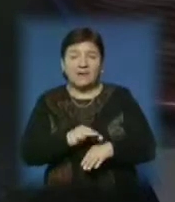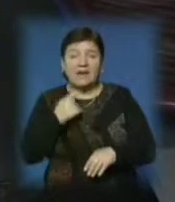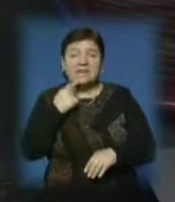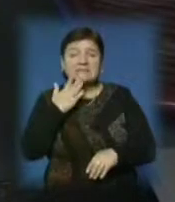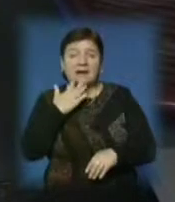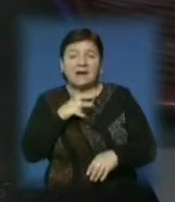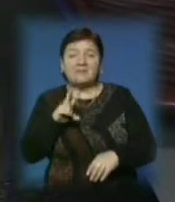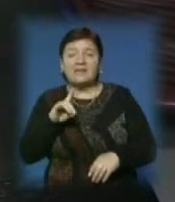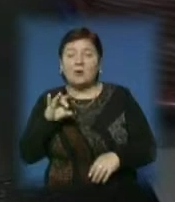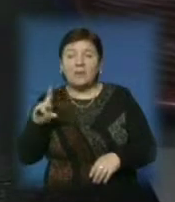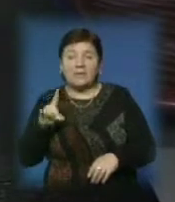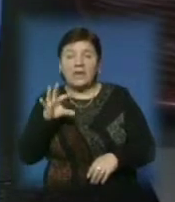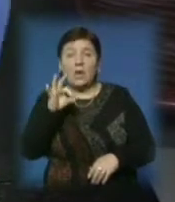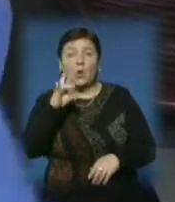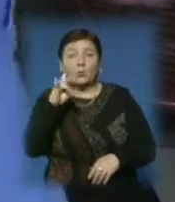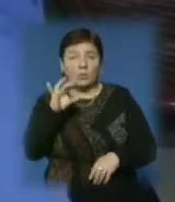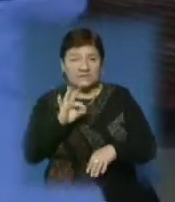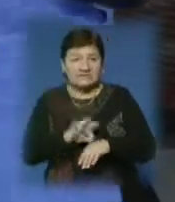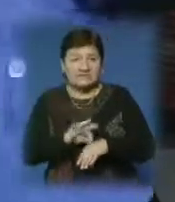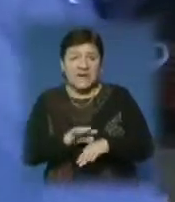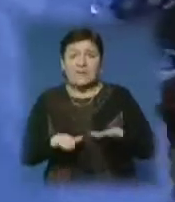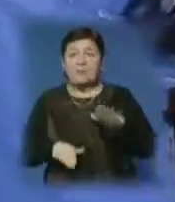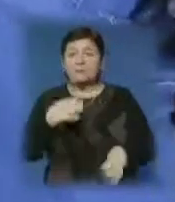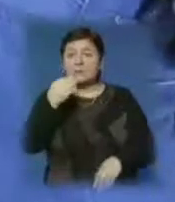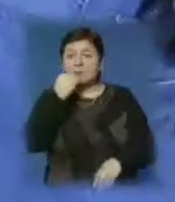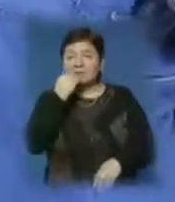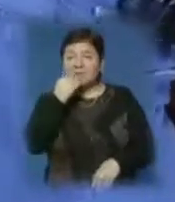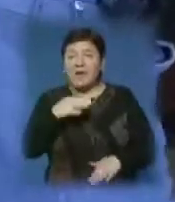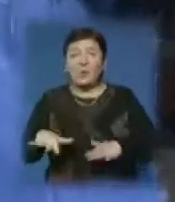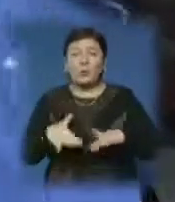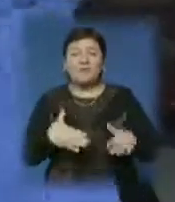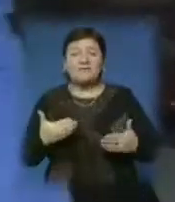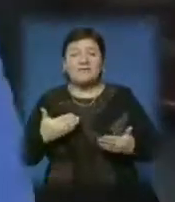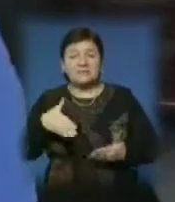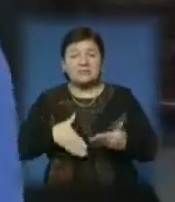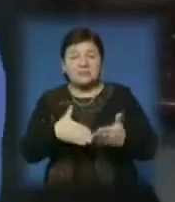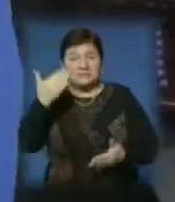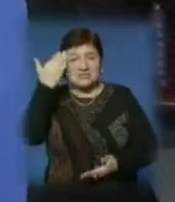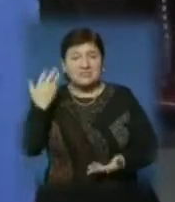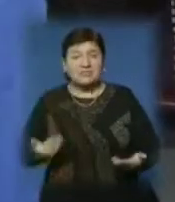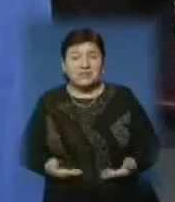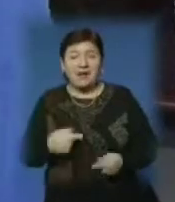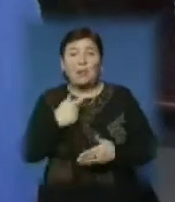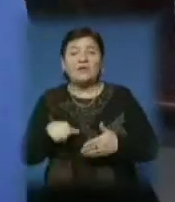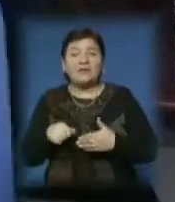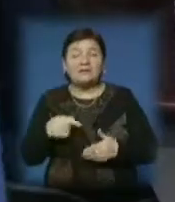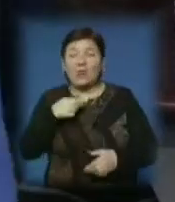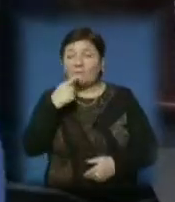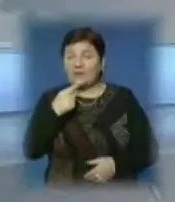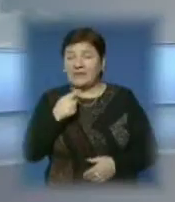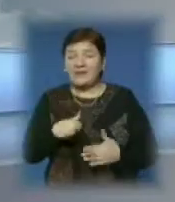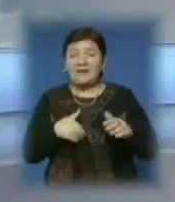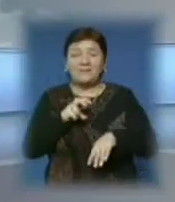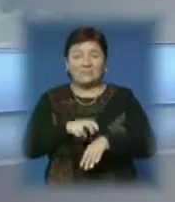діабету та онкологічних захворювань. Збалансоване харчування та рухливий спосіб життя допоможуть уникнути цього, переконують спеціалісти.